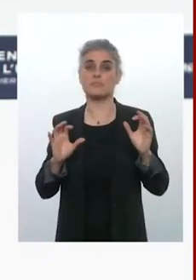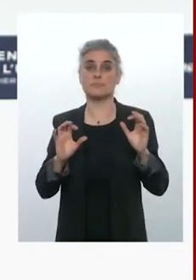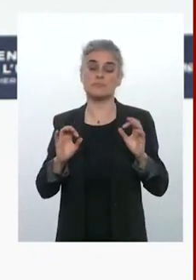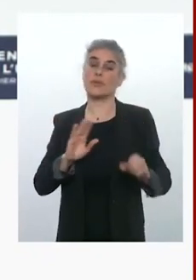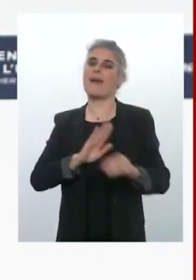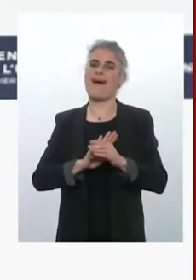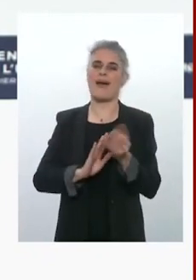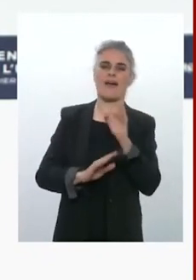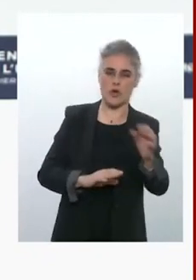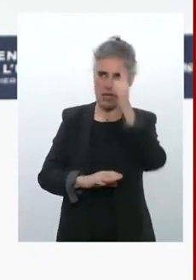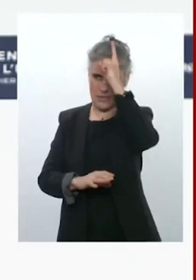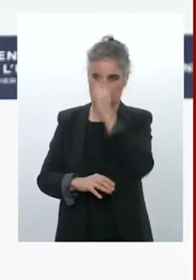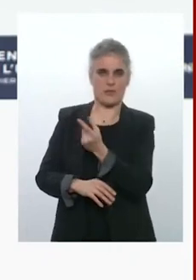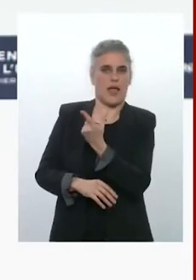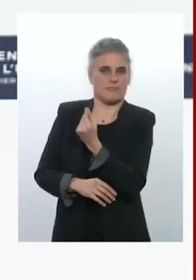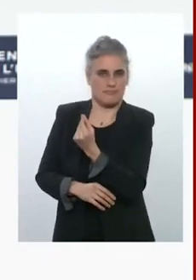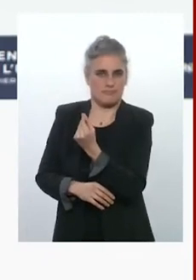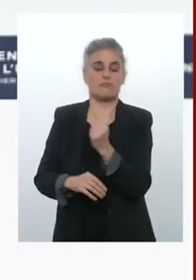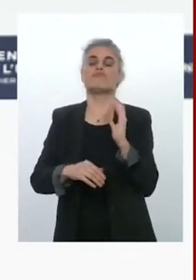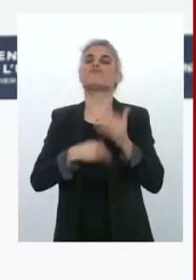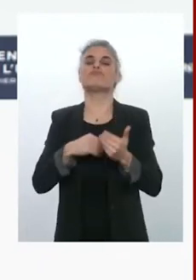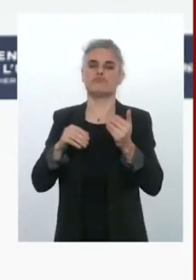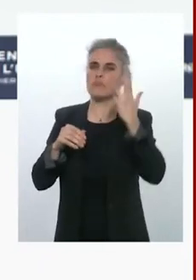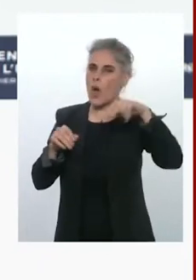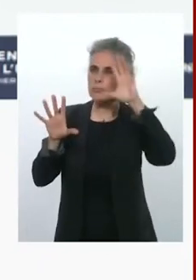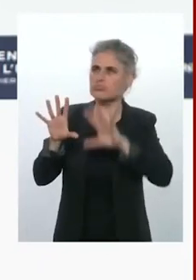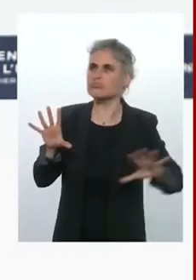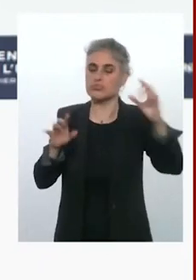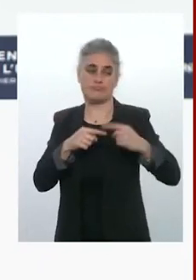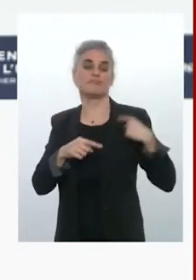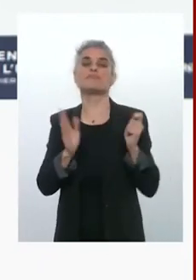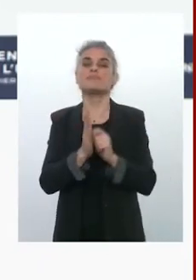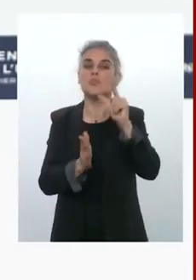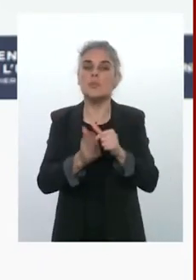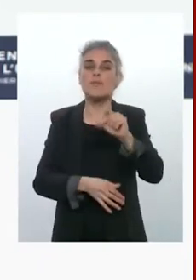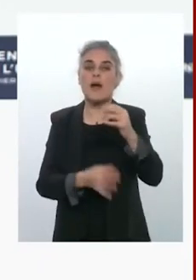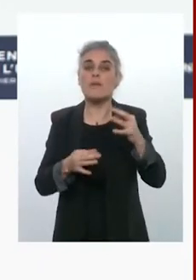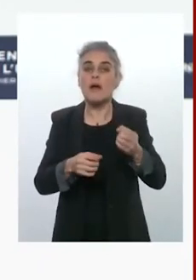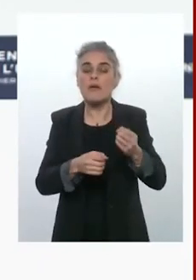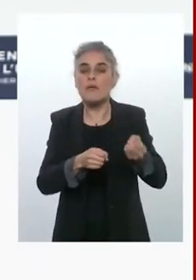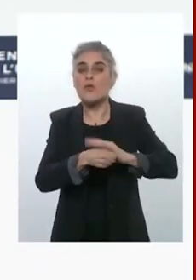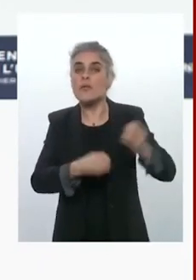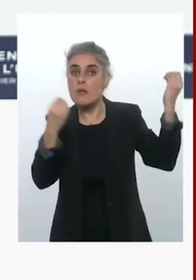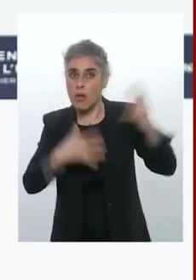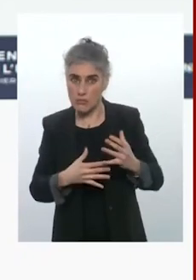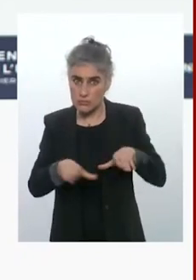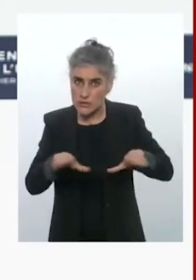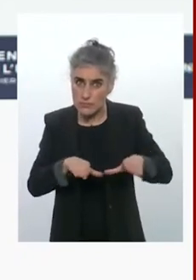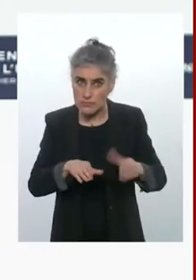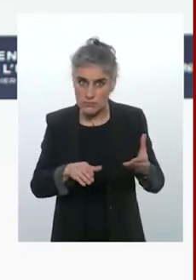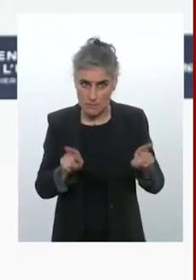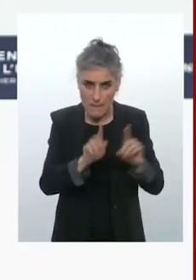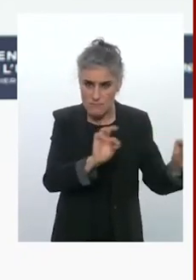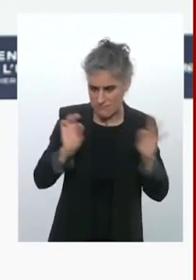à l'été 2020, pour répondre à la crise Covid, sur la crise, sur la guerre en Ukraine, ce serait pertinent. Qu'est-ce que c